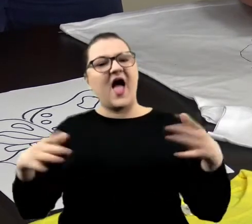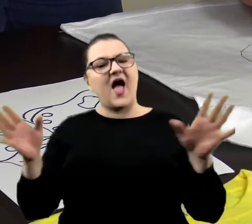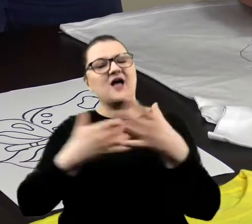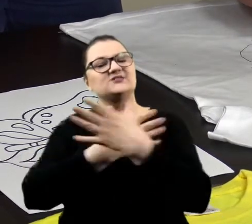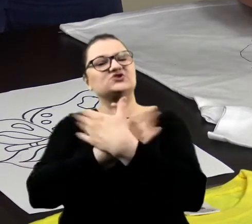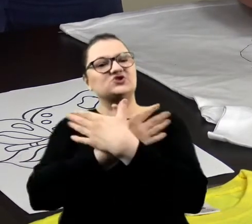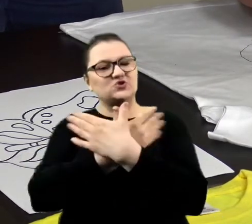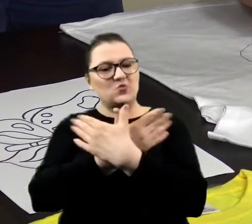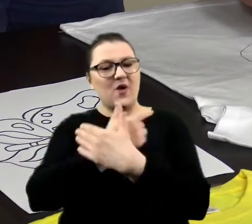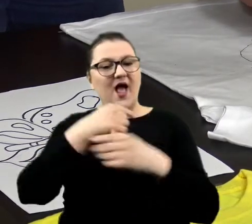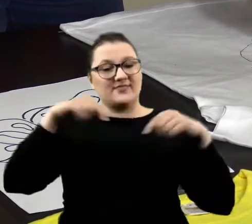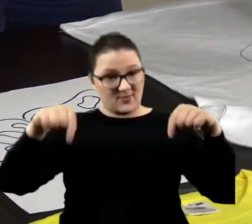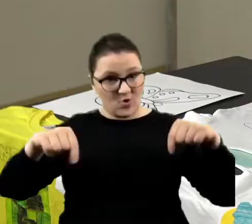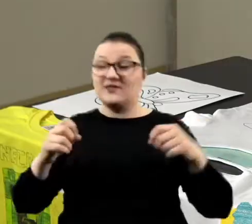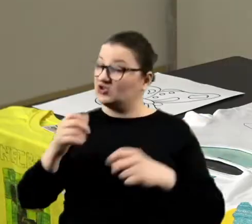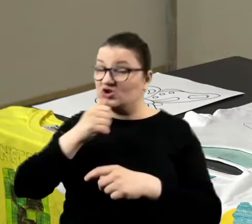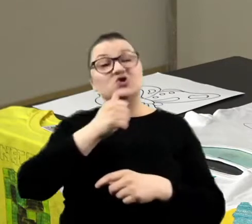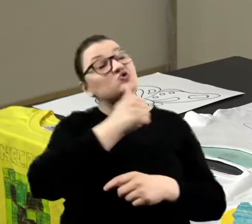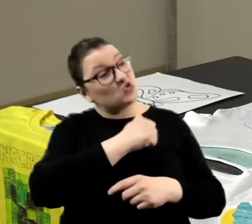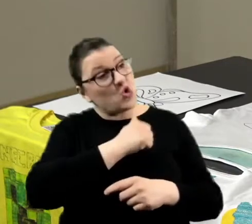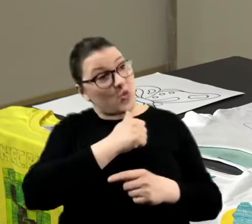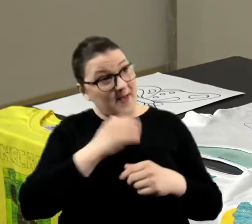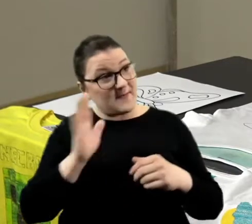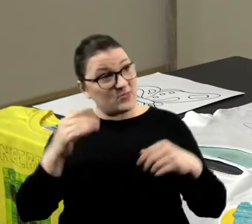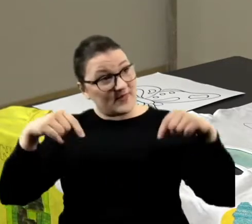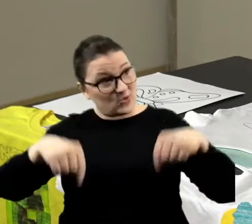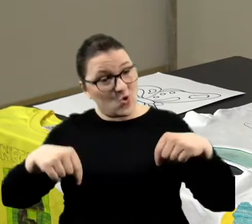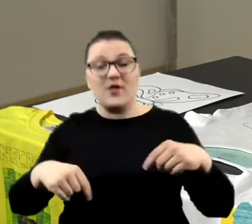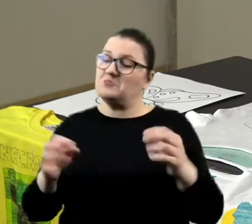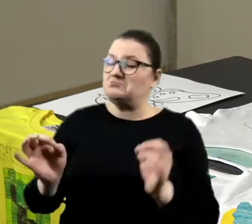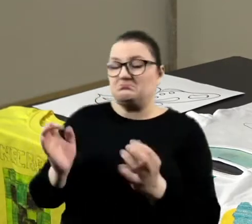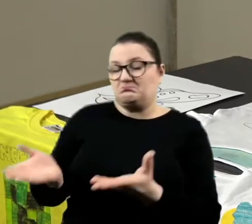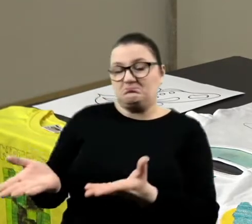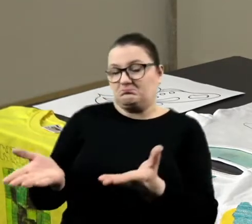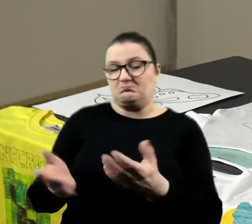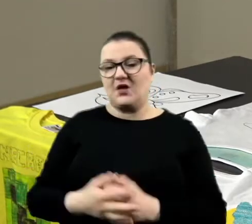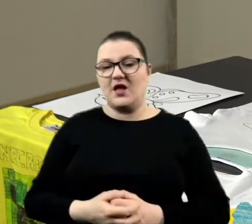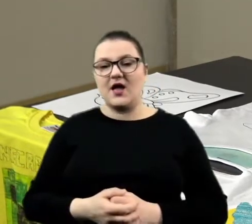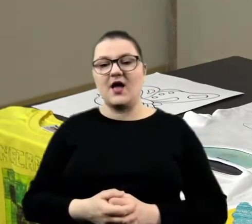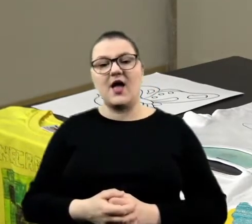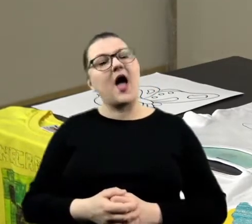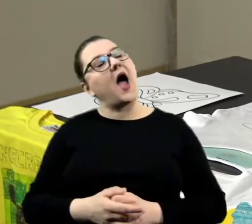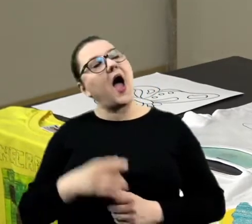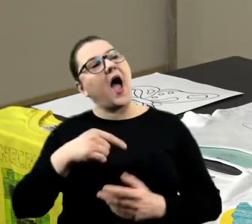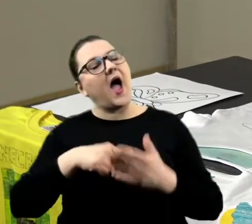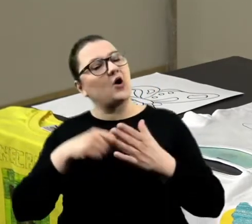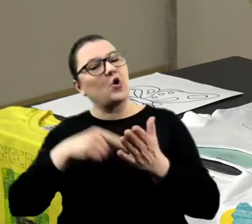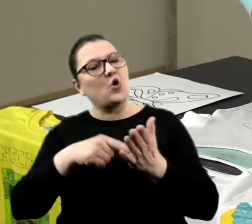dole? Zielone. Tak? Na dole. No dobra. A to dalej,